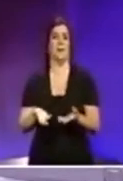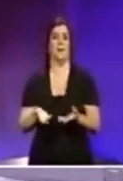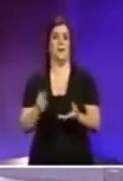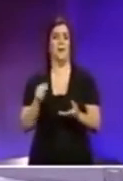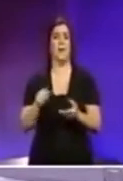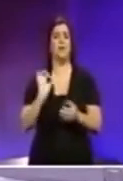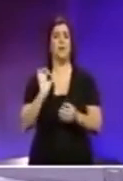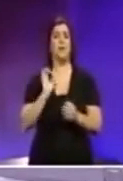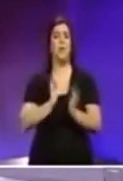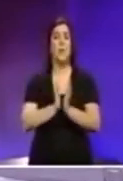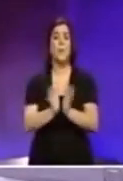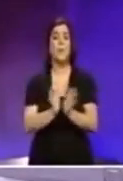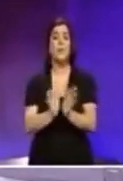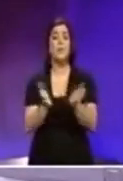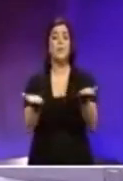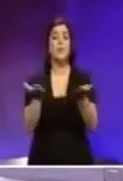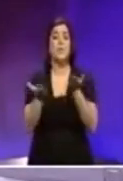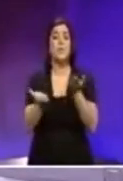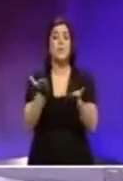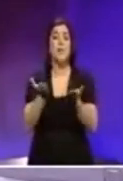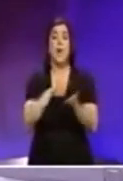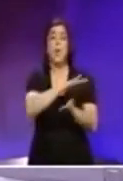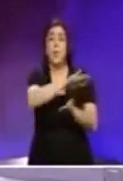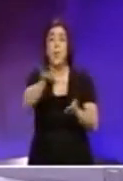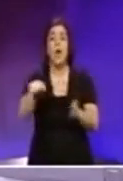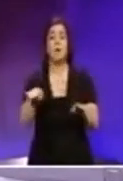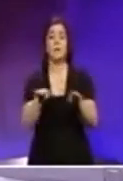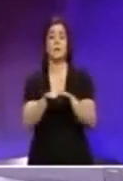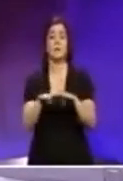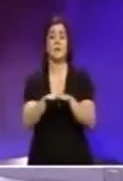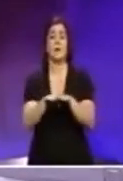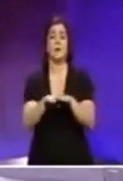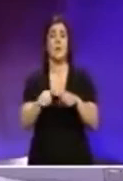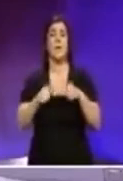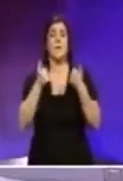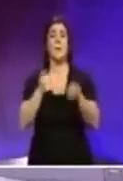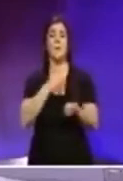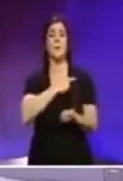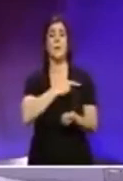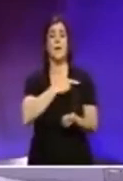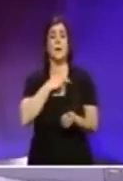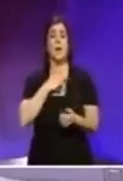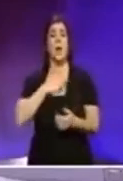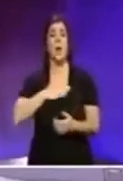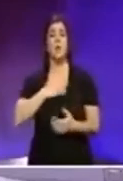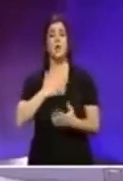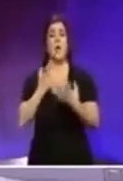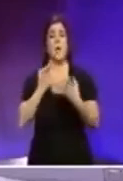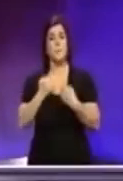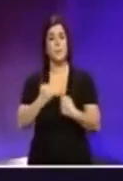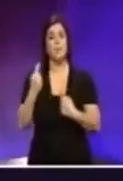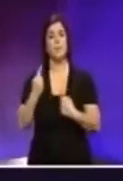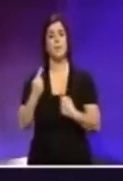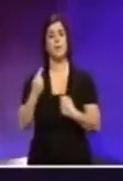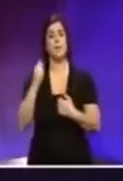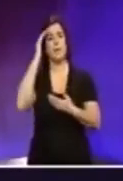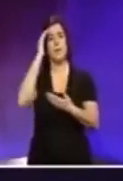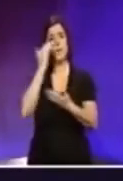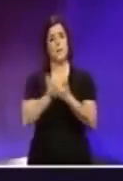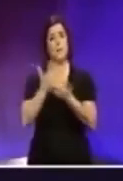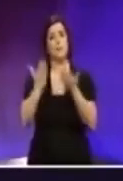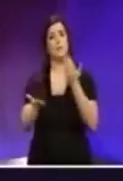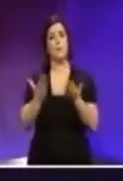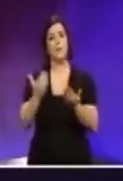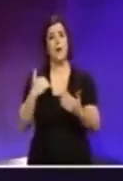ġusti għal-kulħatt u għu importanti l-l-maltin iħxossu li jem minne tijedifendi din l-ġustizja għalekħna